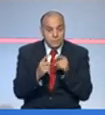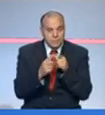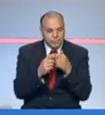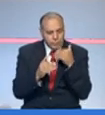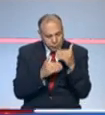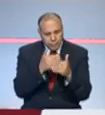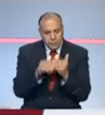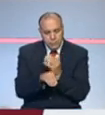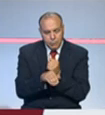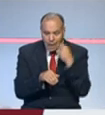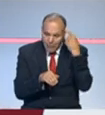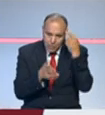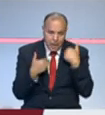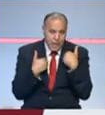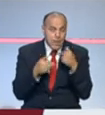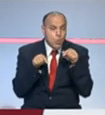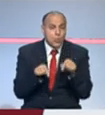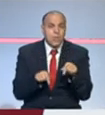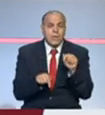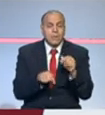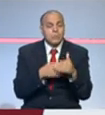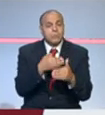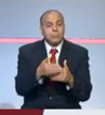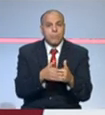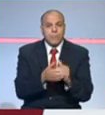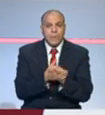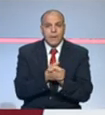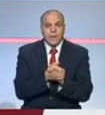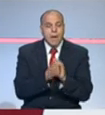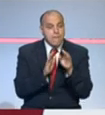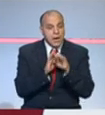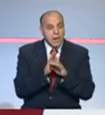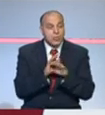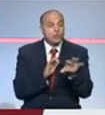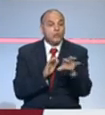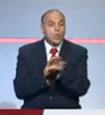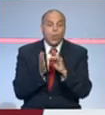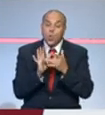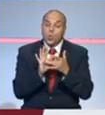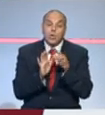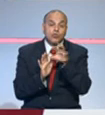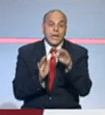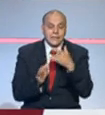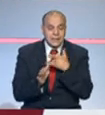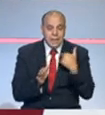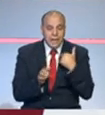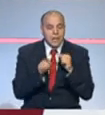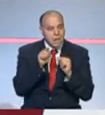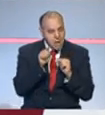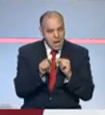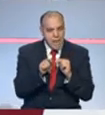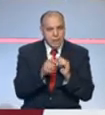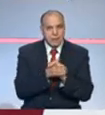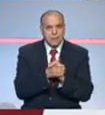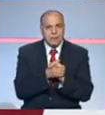نزيدوا نقدموا وأنا أعتقادي كونه اليوم لزمنا نمروا إلى استراتيجية جهوية كل جهة صحية تبدأ عندها